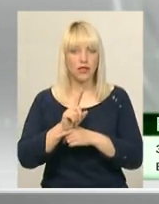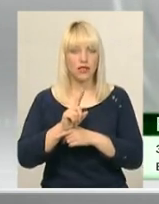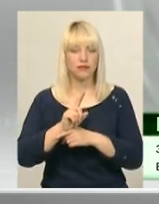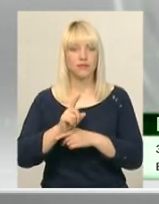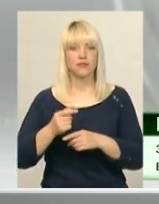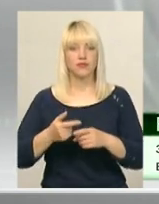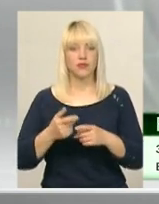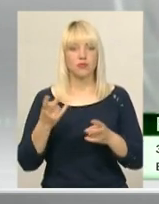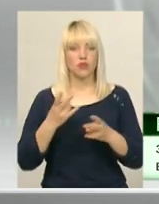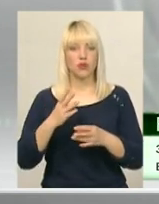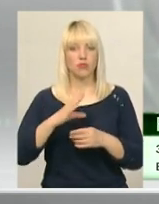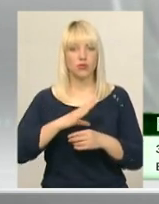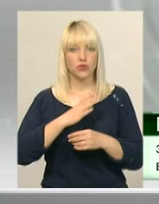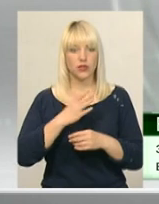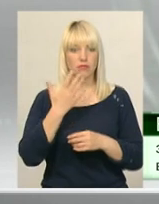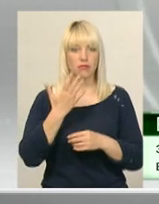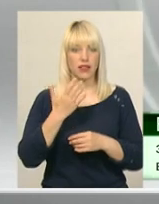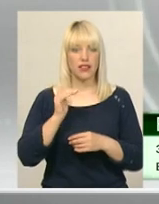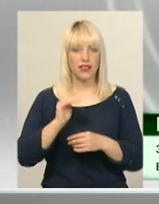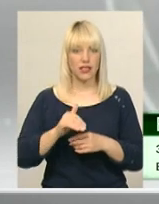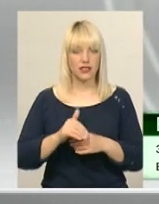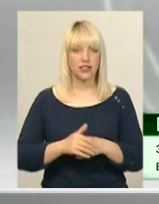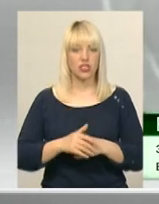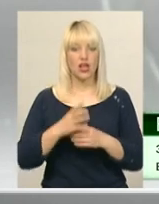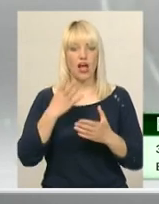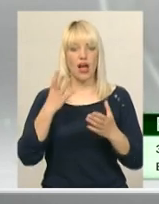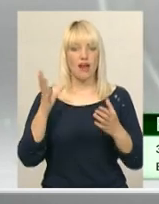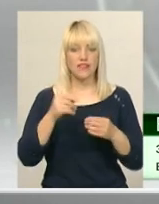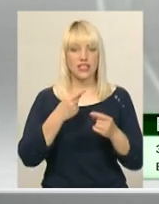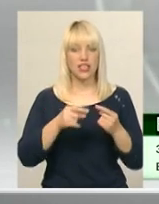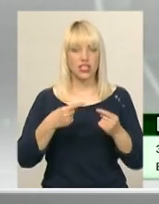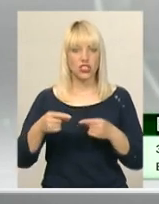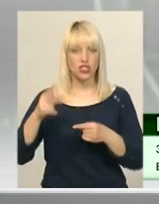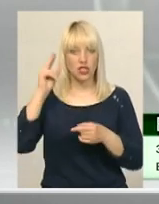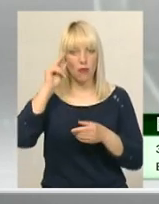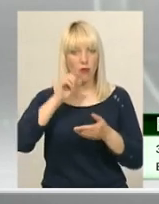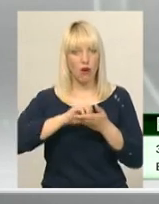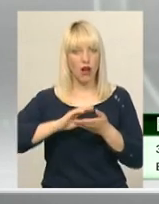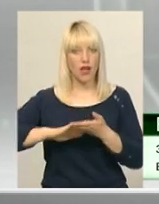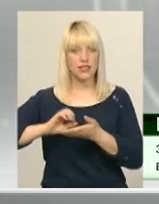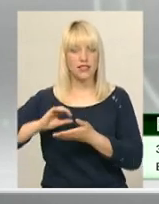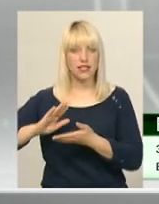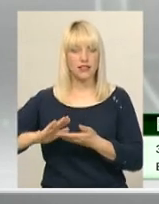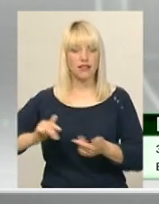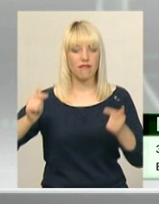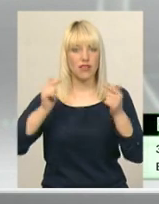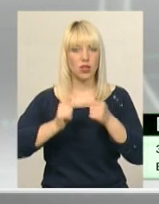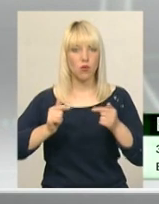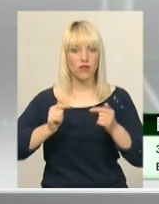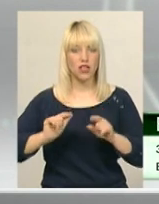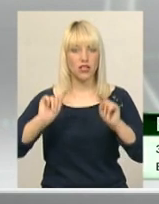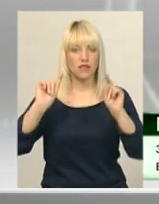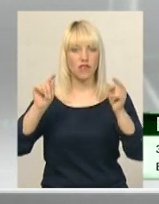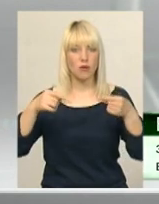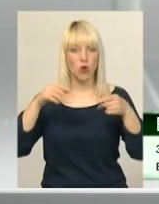міськупання, норматив складає до 5 тисяч. Всі інші показники в нас відповідають вимогам санітарного